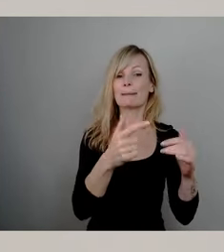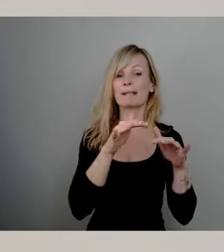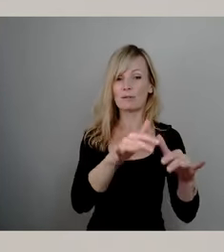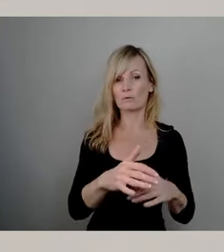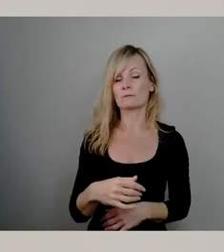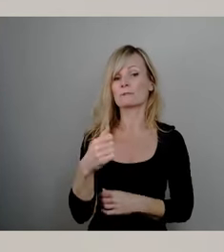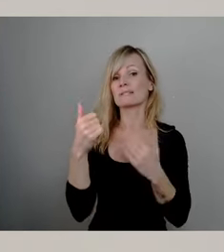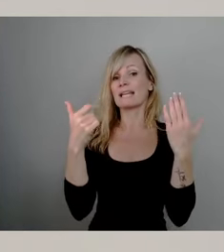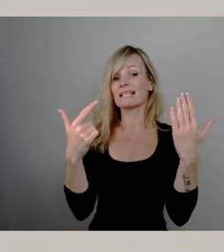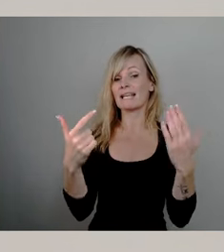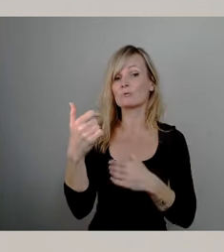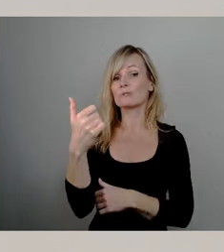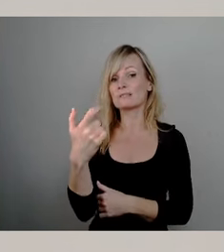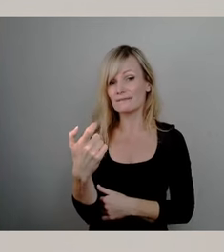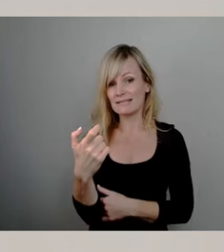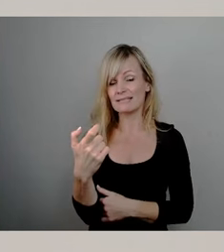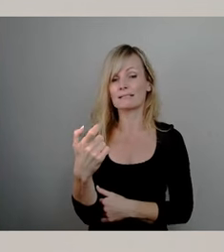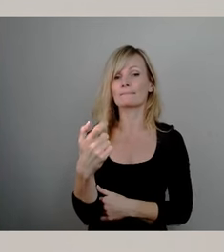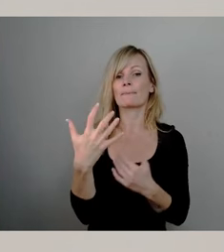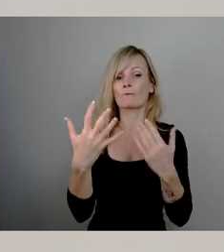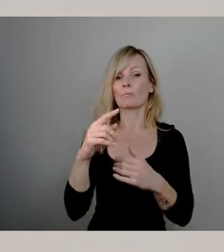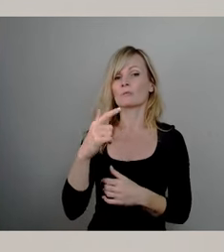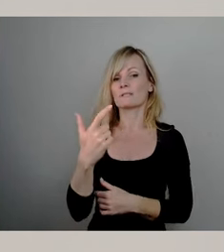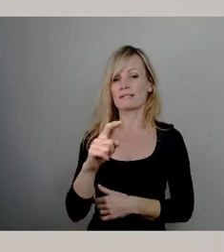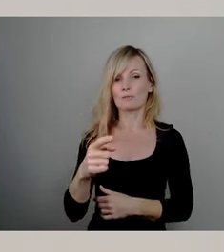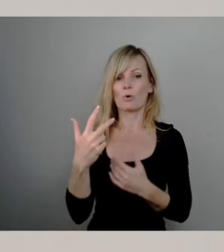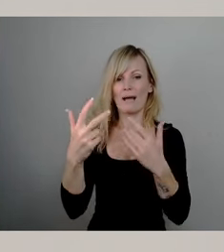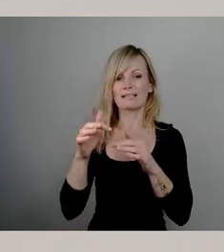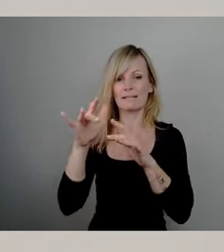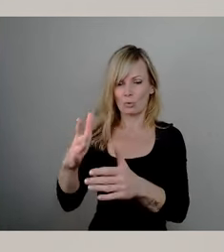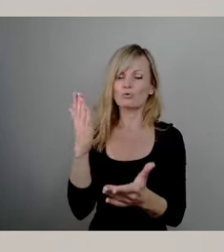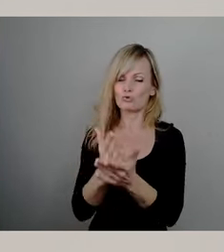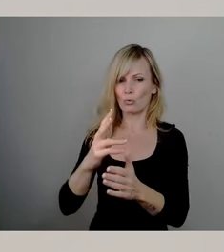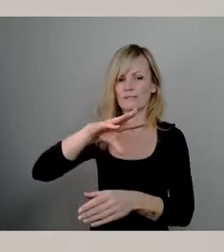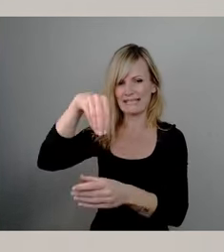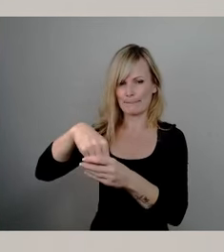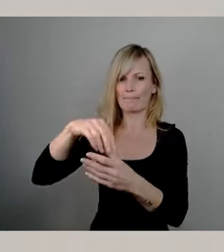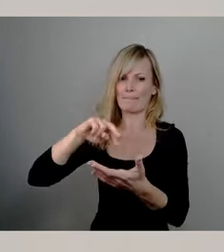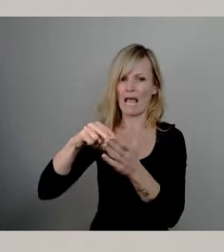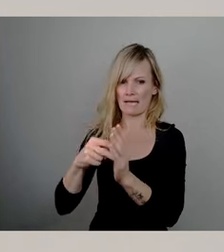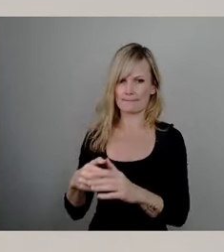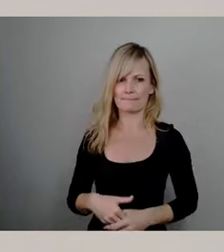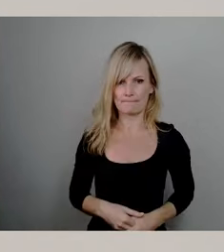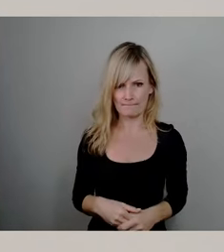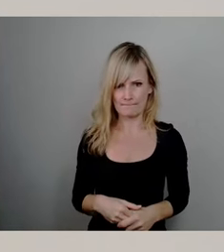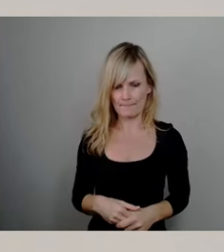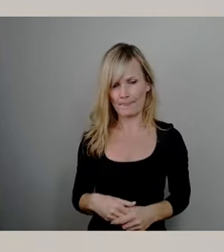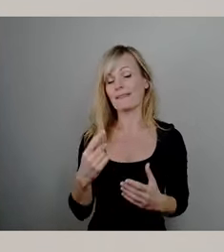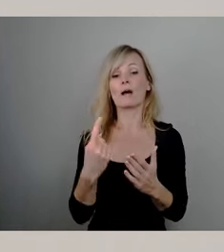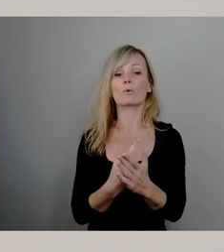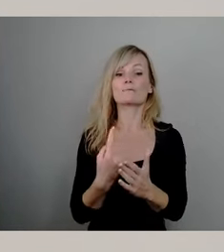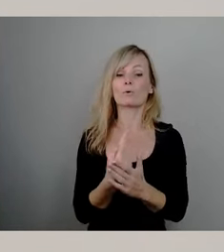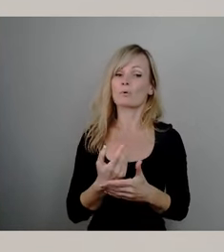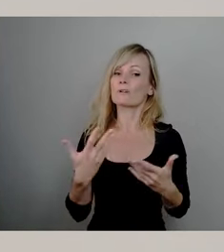25,8 Millionen Mittel eingeplant sind. Herausforderung ist die derzeit angespannte finanzielle